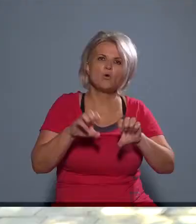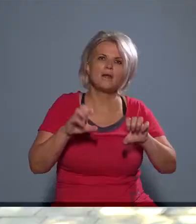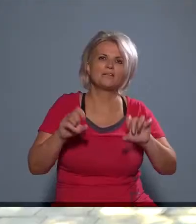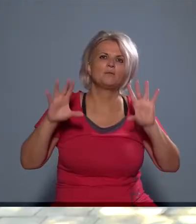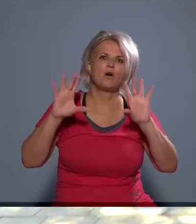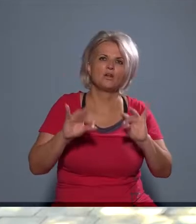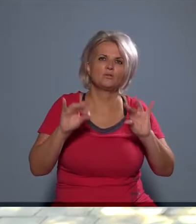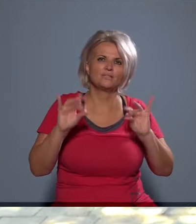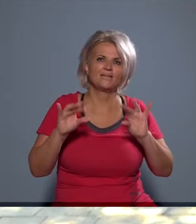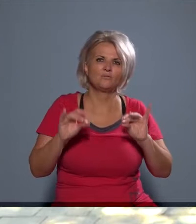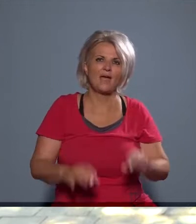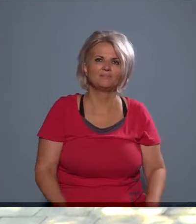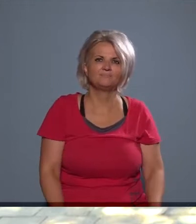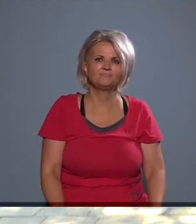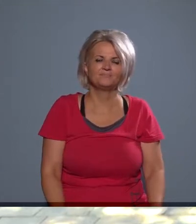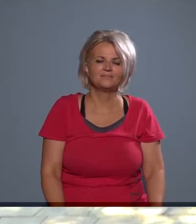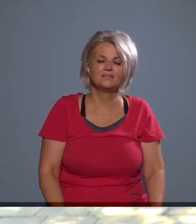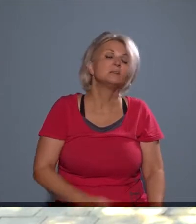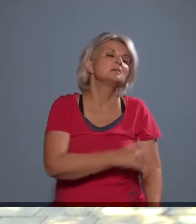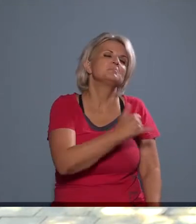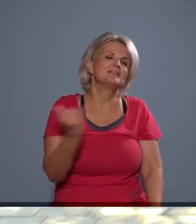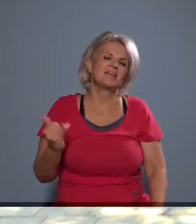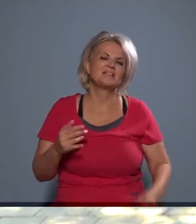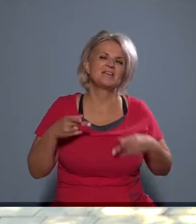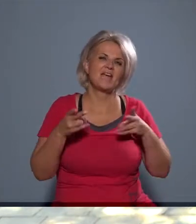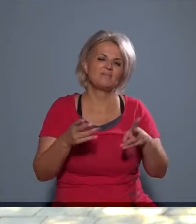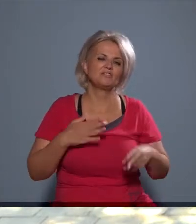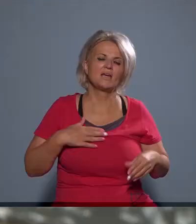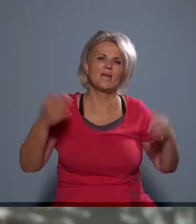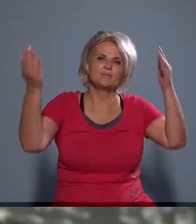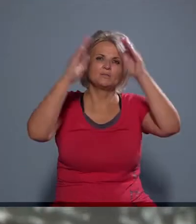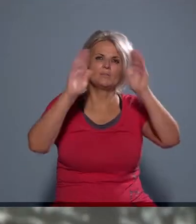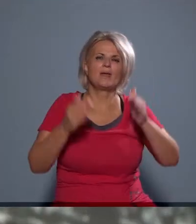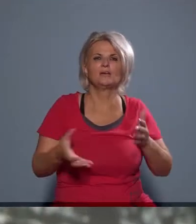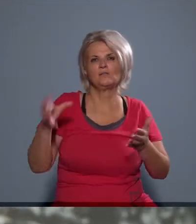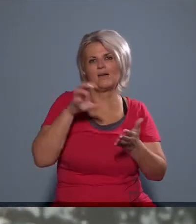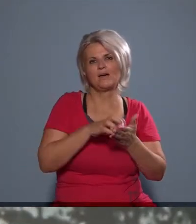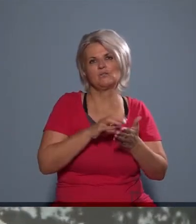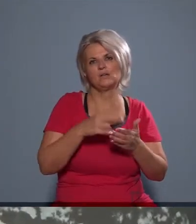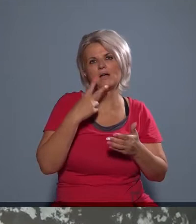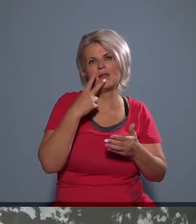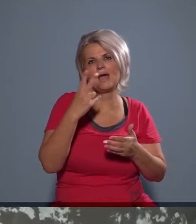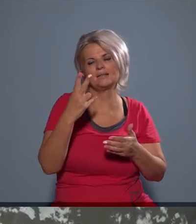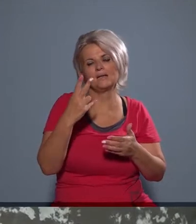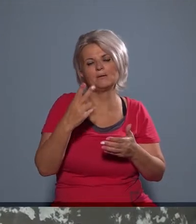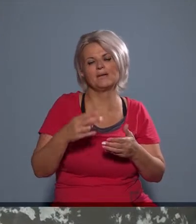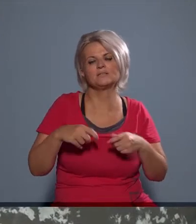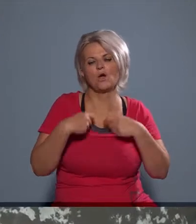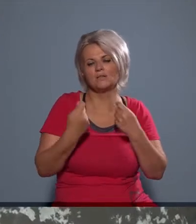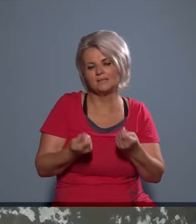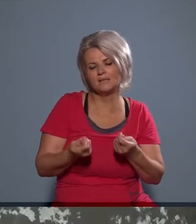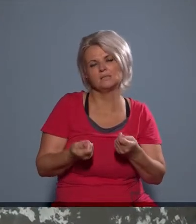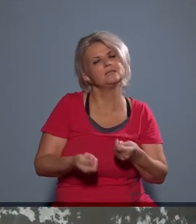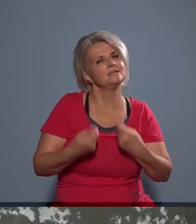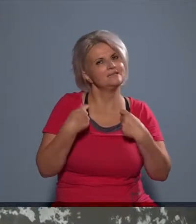cél korlátra van felrögzítve, de igazából mindegyik kedves. Szobrázként a városhoz és annak látképéhez adni